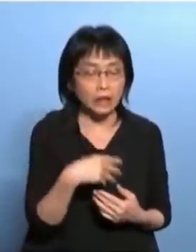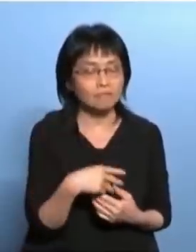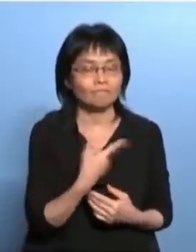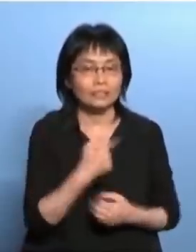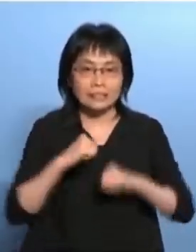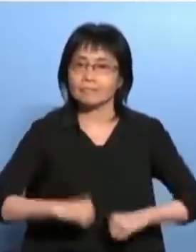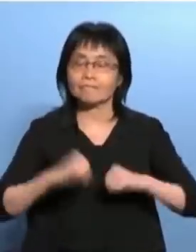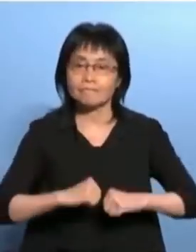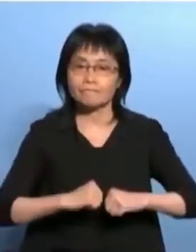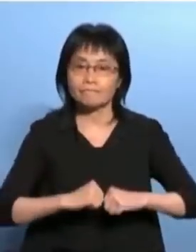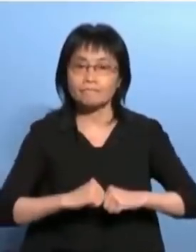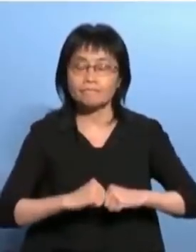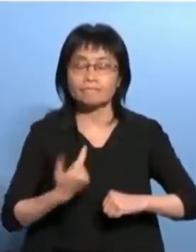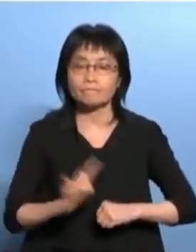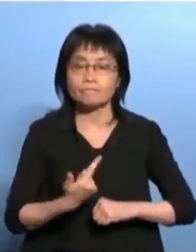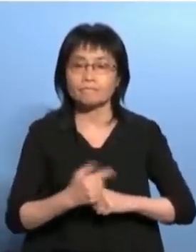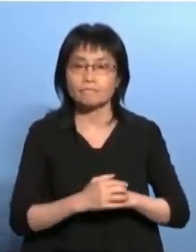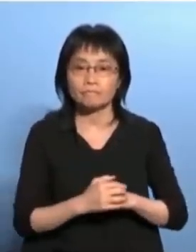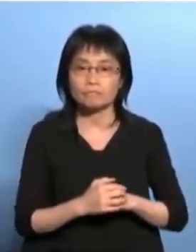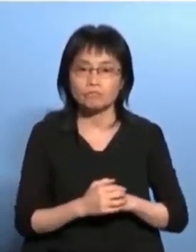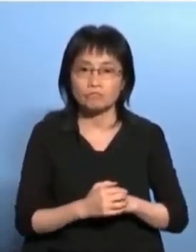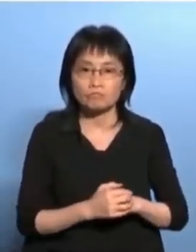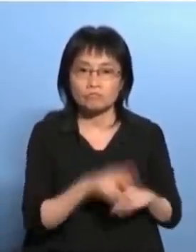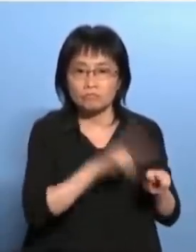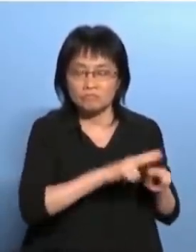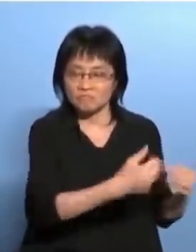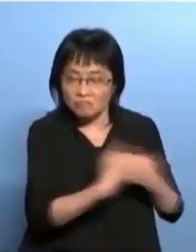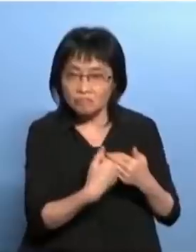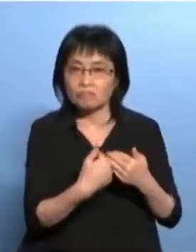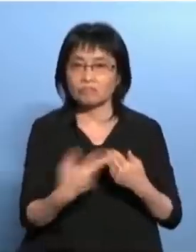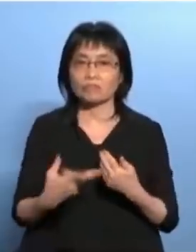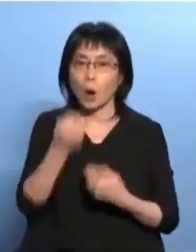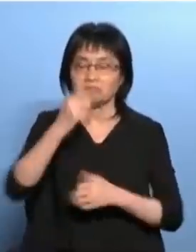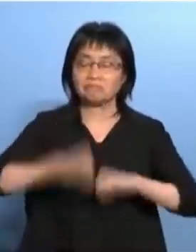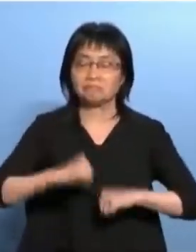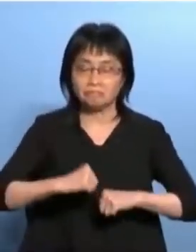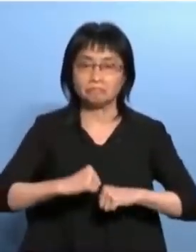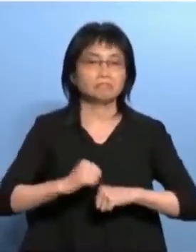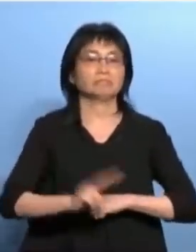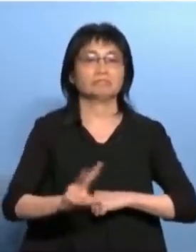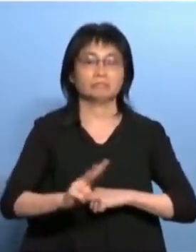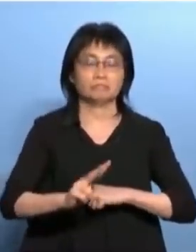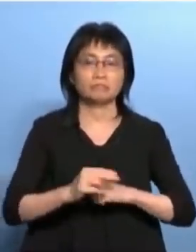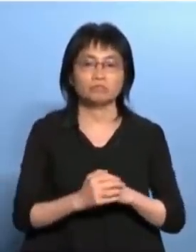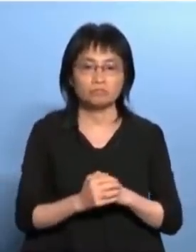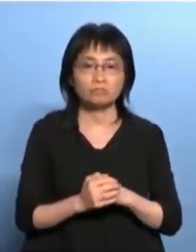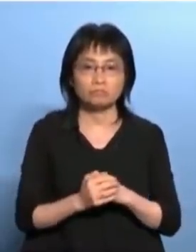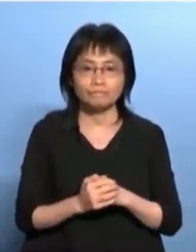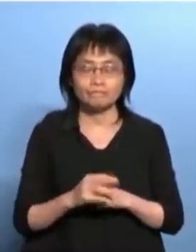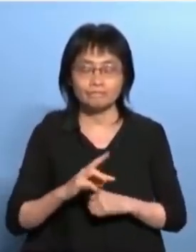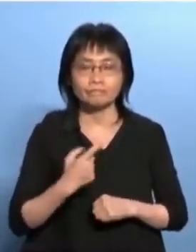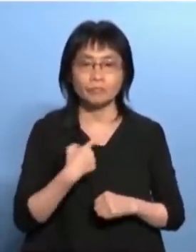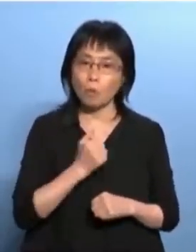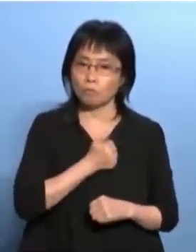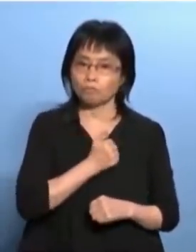香港仍然有很多人站得住那些教育界被这些红色的高官不断打压底下都仍然有骨气的